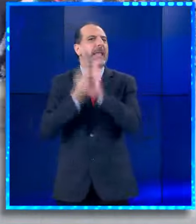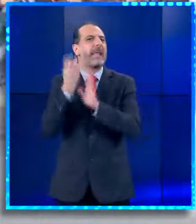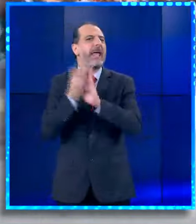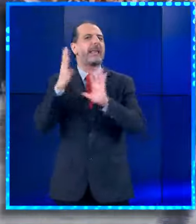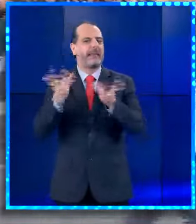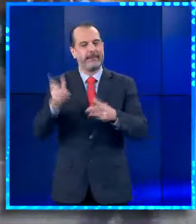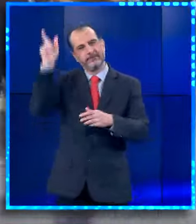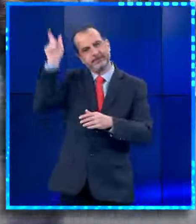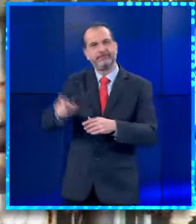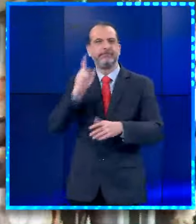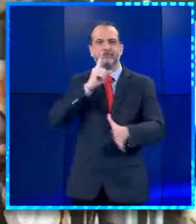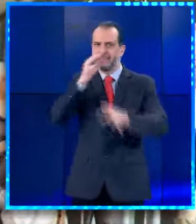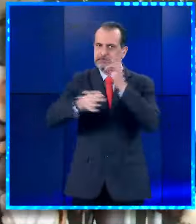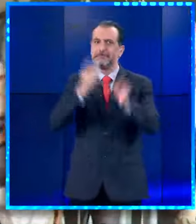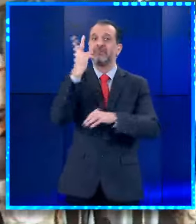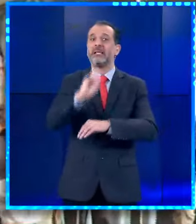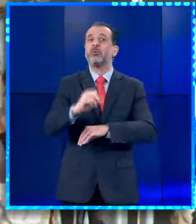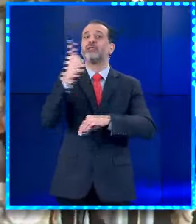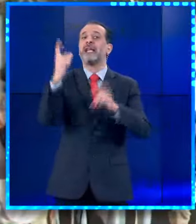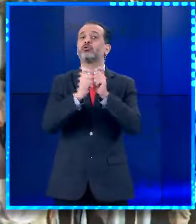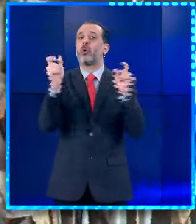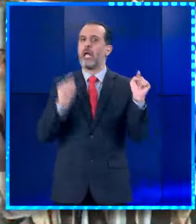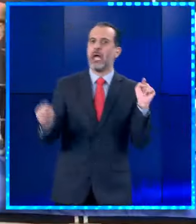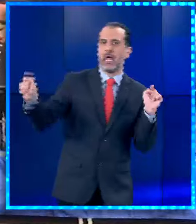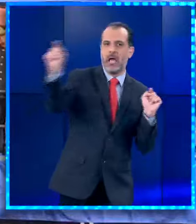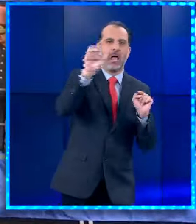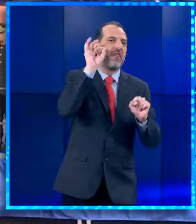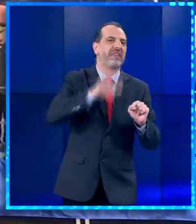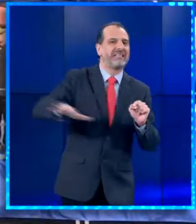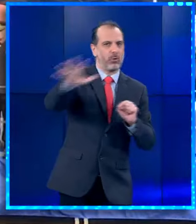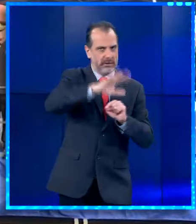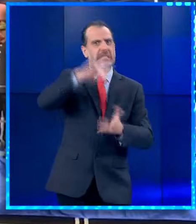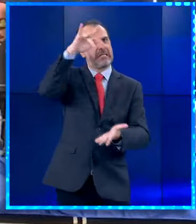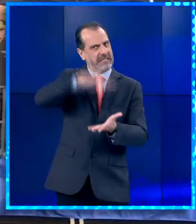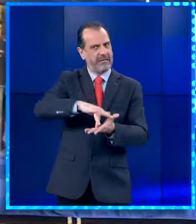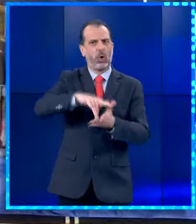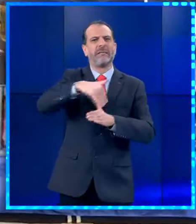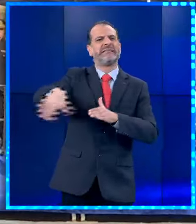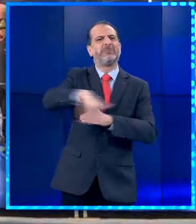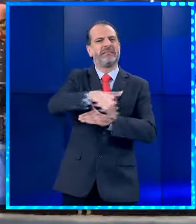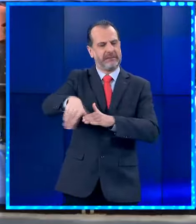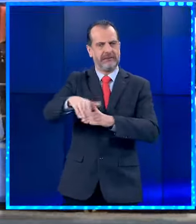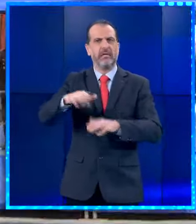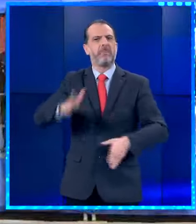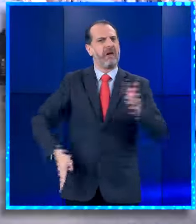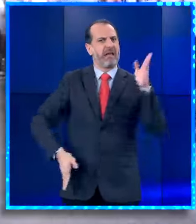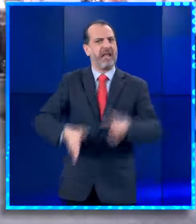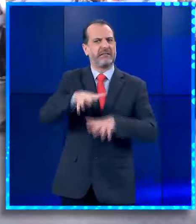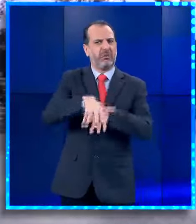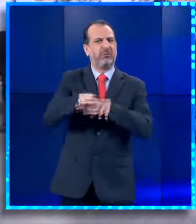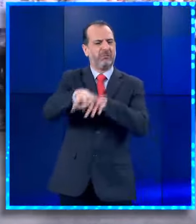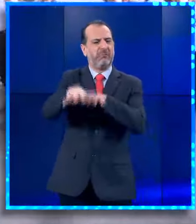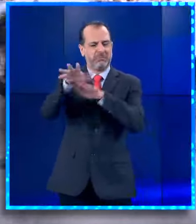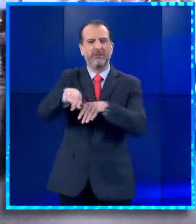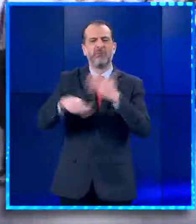και μαθητρίες από 21 σχολεία της Θεσσαλονίκης παρήλασαν στο κέντρο της πόλης στην οδό της Μισκή και κέρδιζαν το χειροκρότημα χιλιάδους κόσμου που